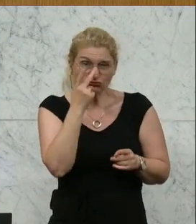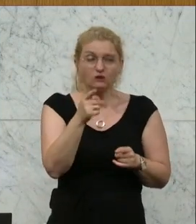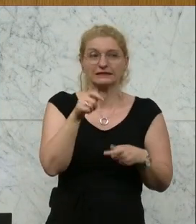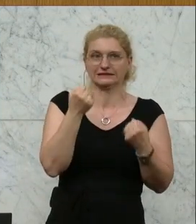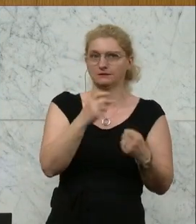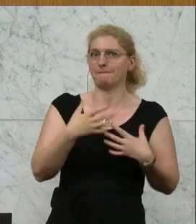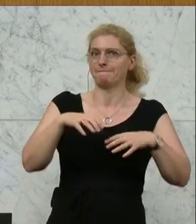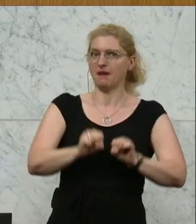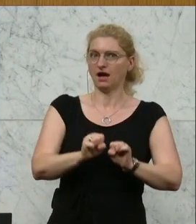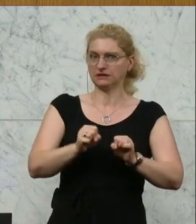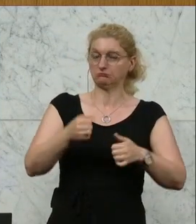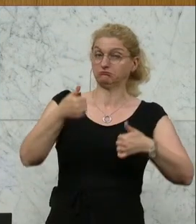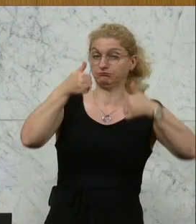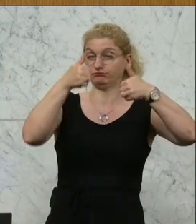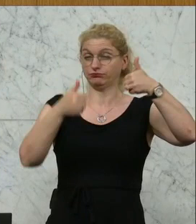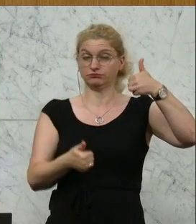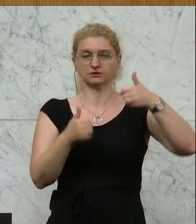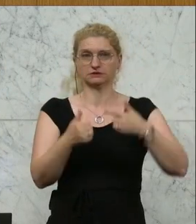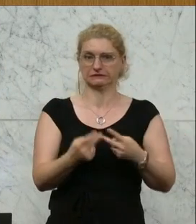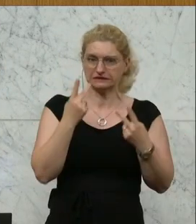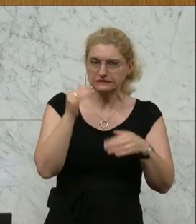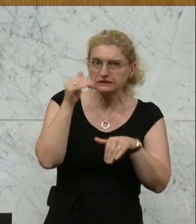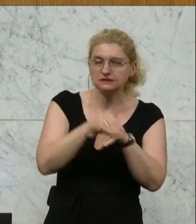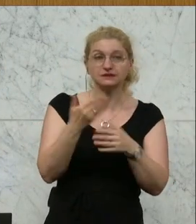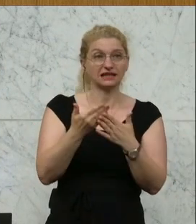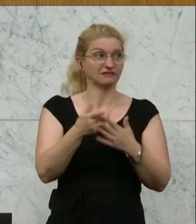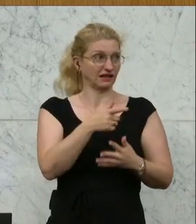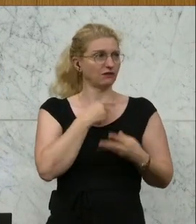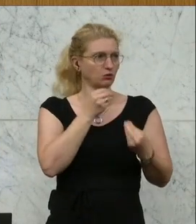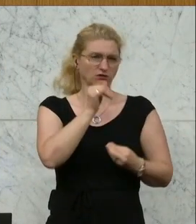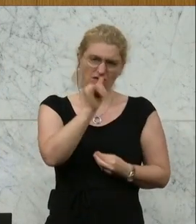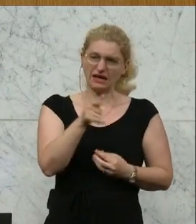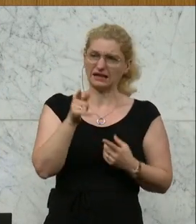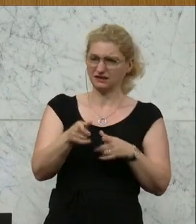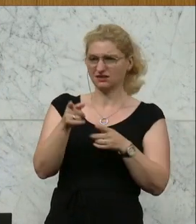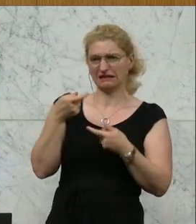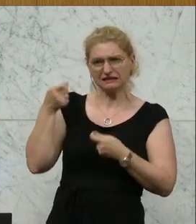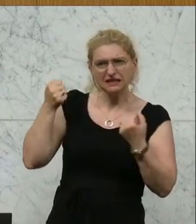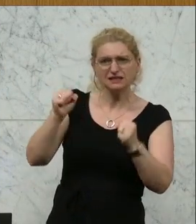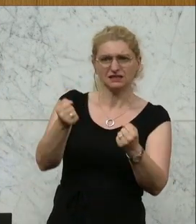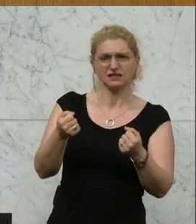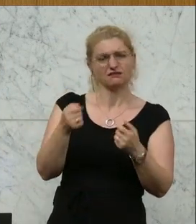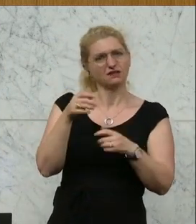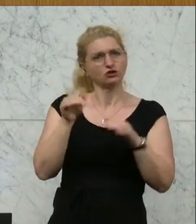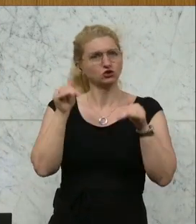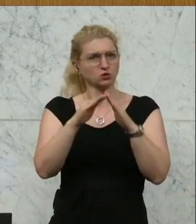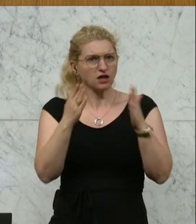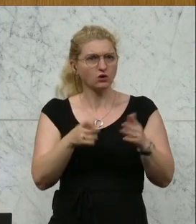wir begrüßen die Initiative für den Ausbau von Schutzwohnungen und Frauenhäuser, auch durch Bundesmittel.